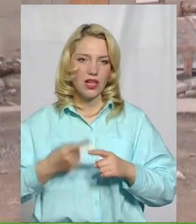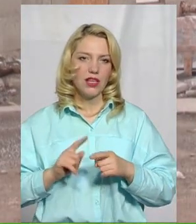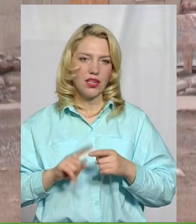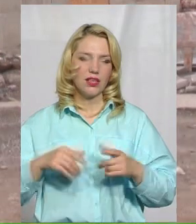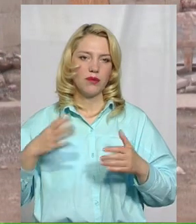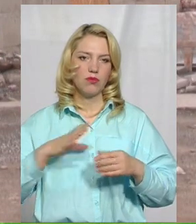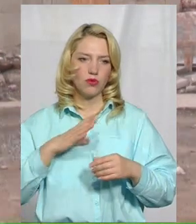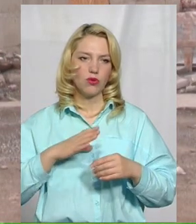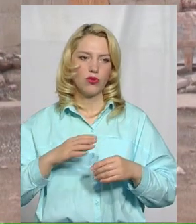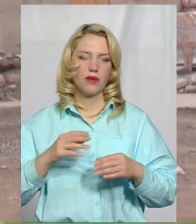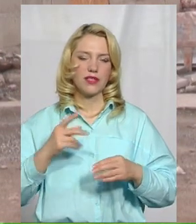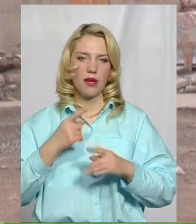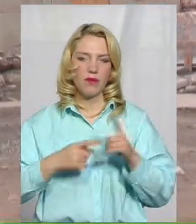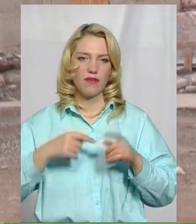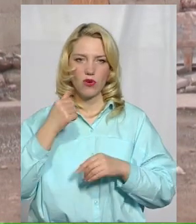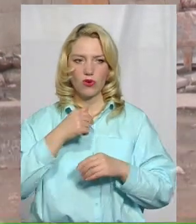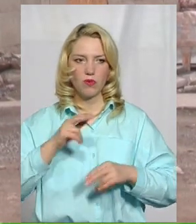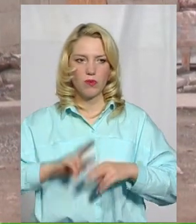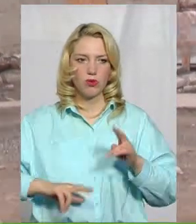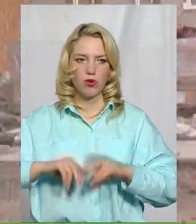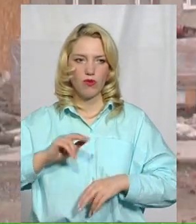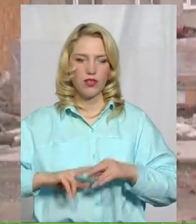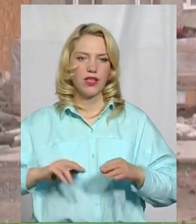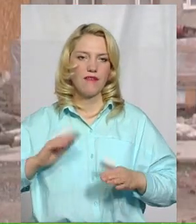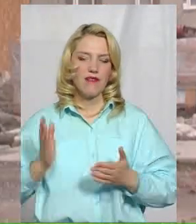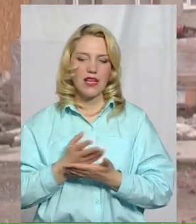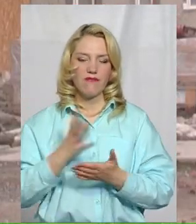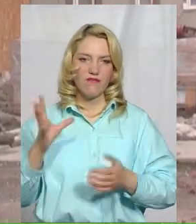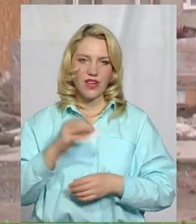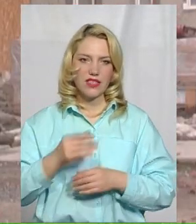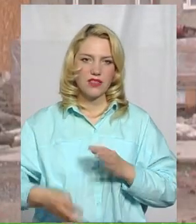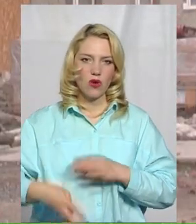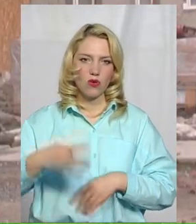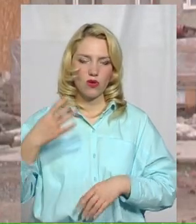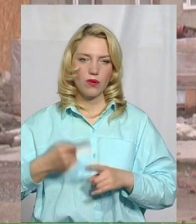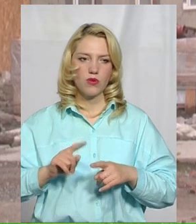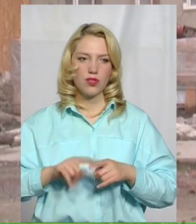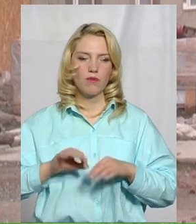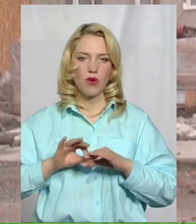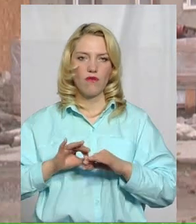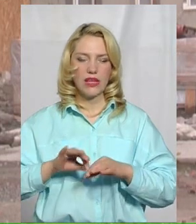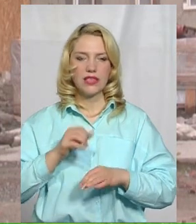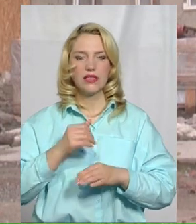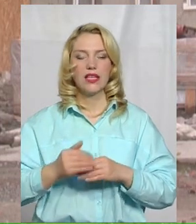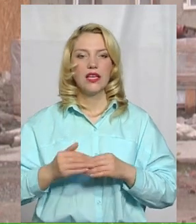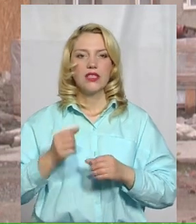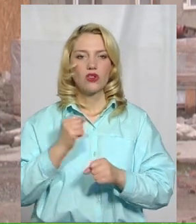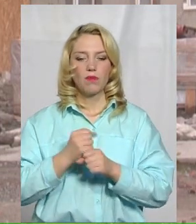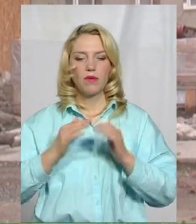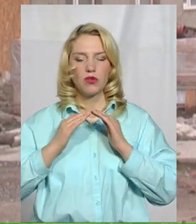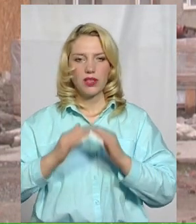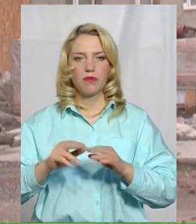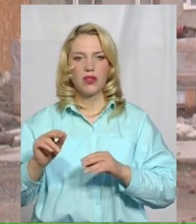побудовано весь корпус лікувально-діагностичного корпусу. Проведено утеплення корпусу, виконано, зроблена покрівля,